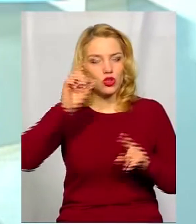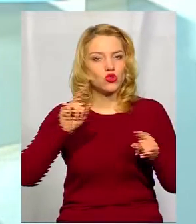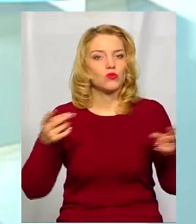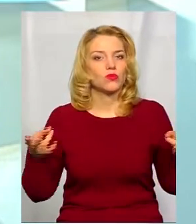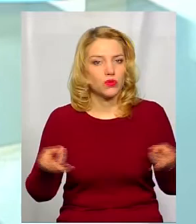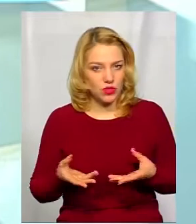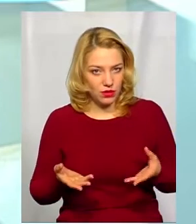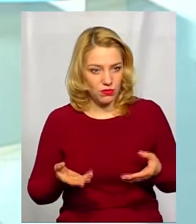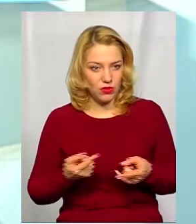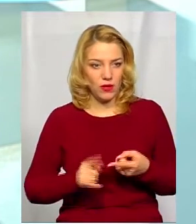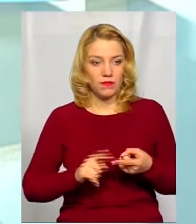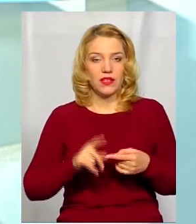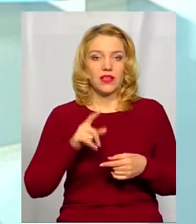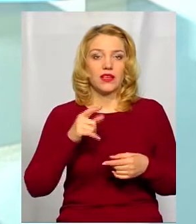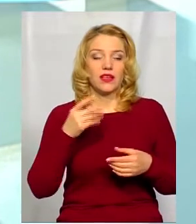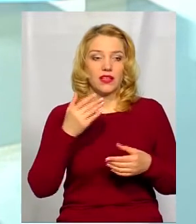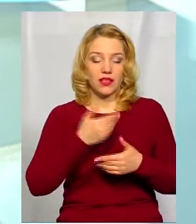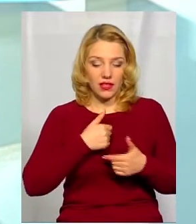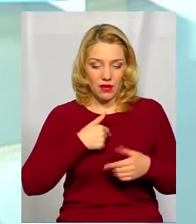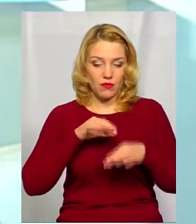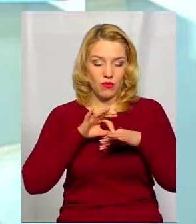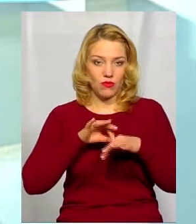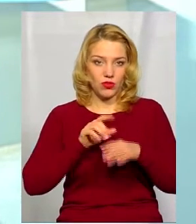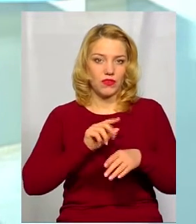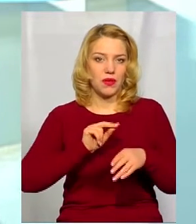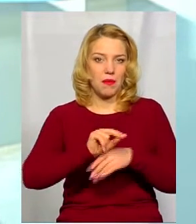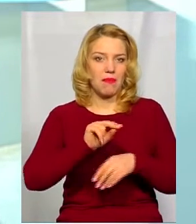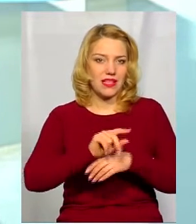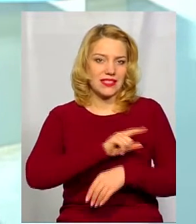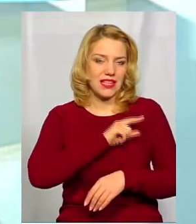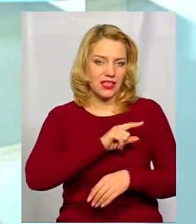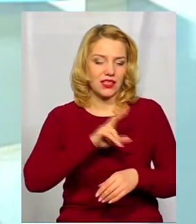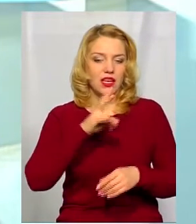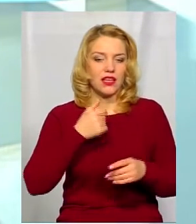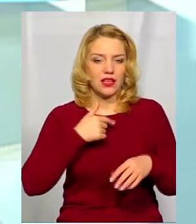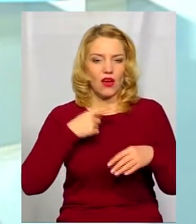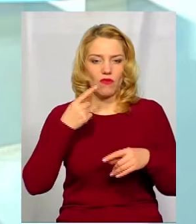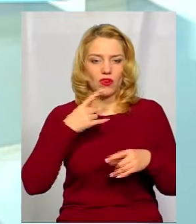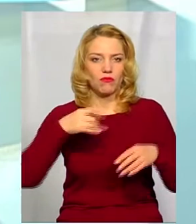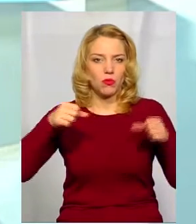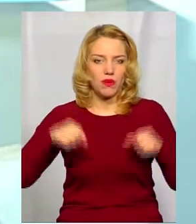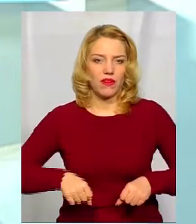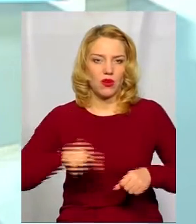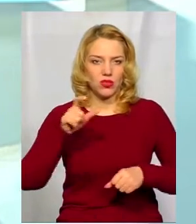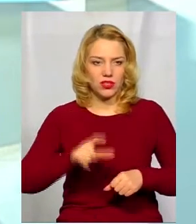потрібно. Врешті-решт, я теж проводив майстерки, я говорив про права людини в освітньому середовищі. Тут ми теж